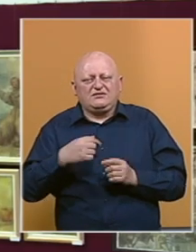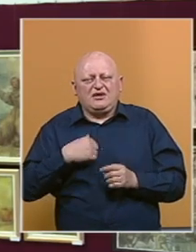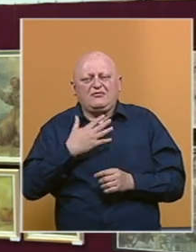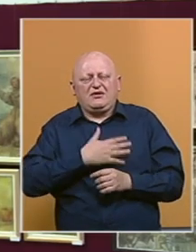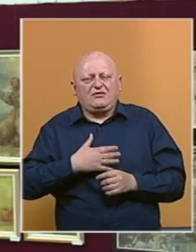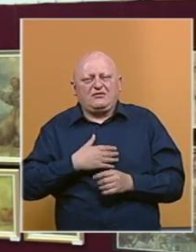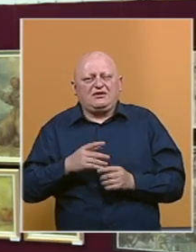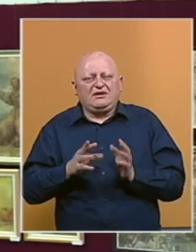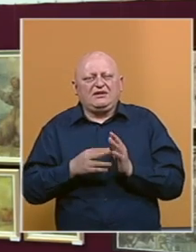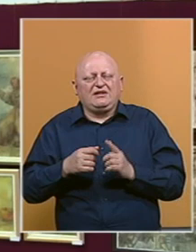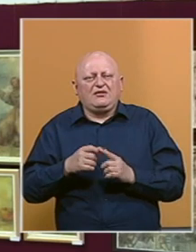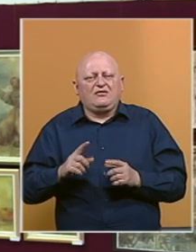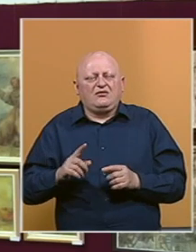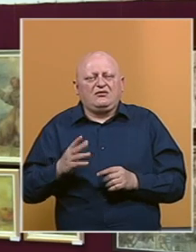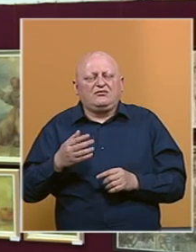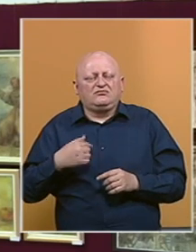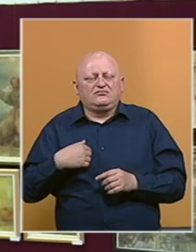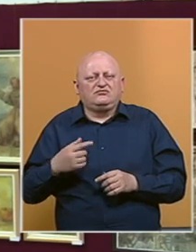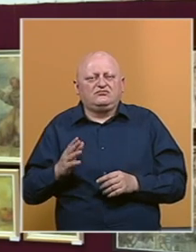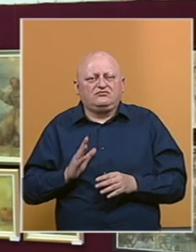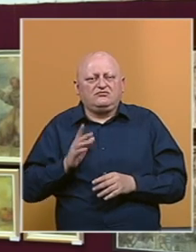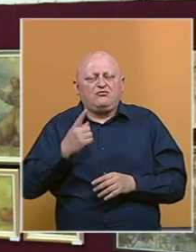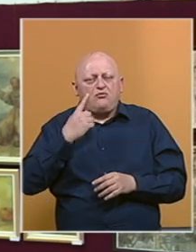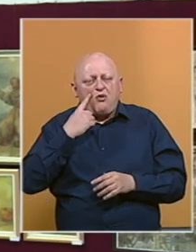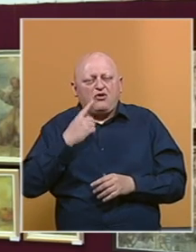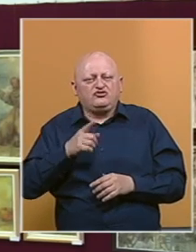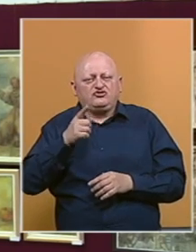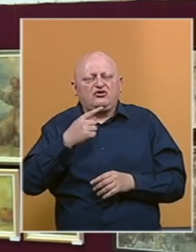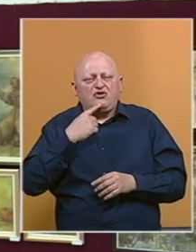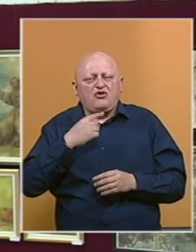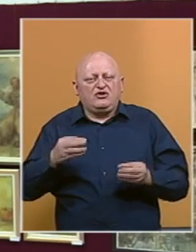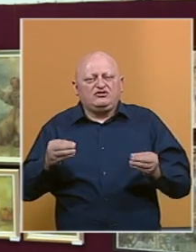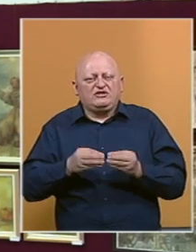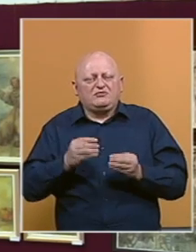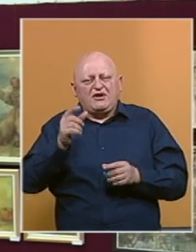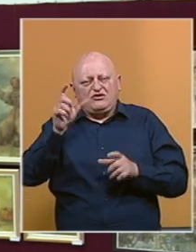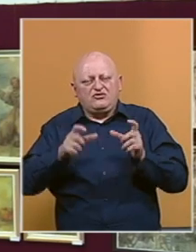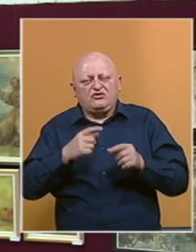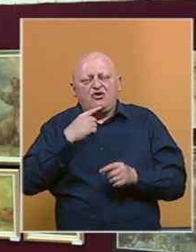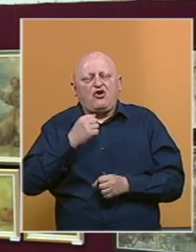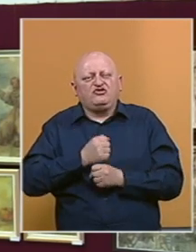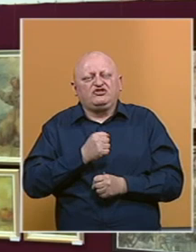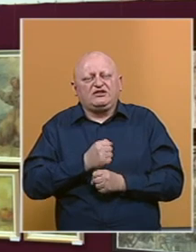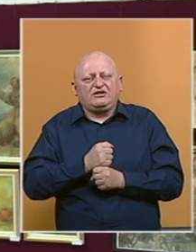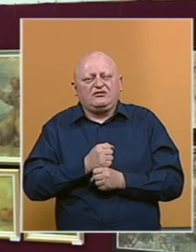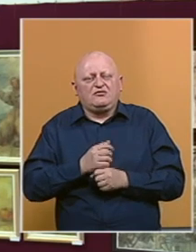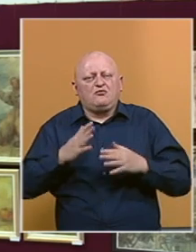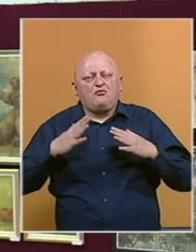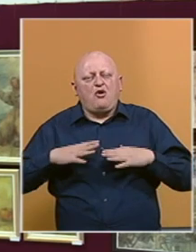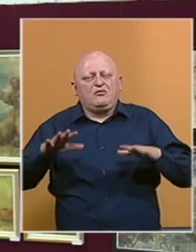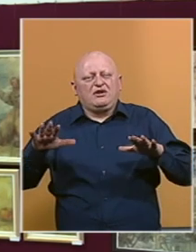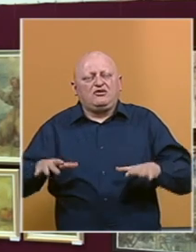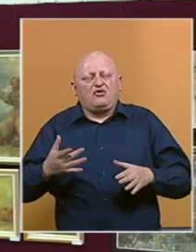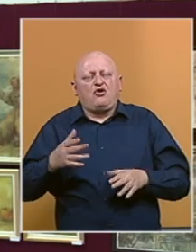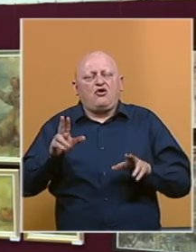drago da je napredak uvijek u svim mjestima u Bosni Hrcinovje, dakle pokušava biti onaj koji će spajati ljudi i onaj koji će raditi na pomirjenju koliko god je